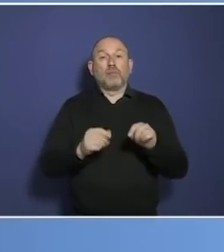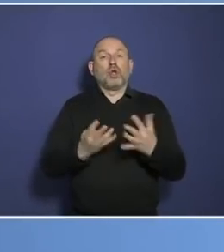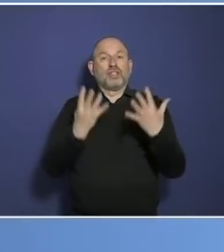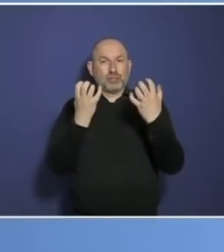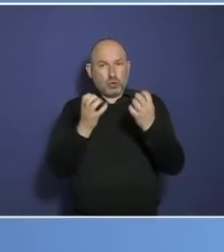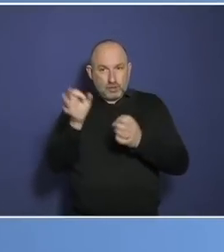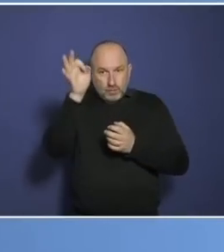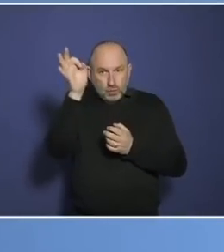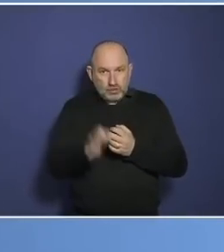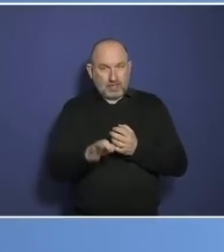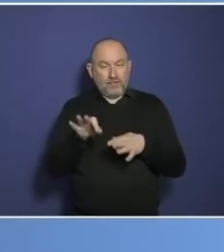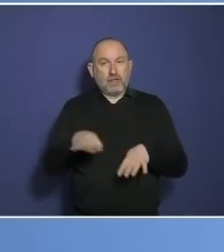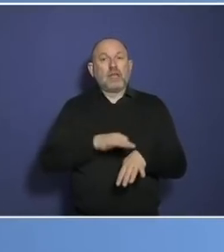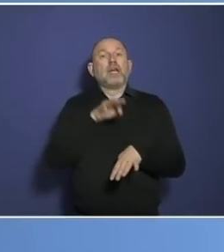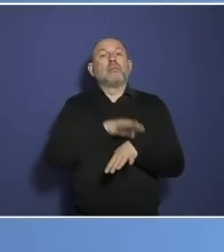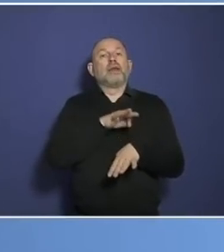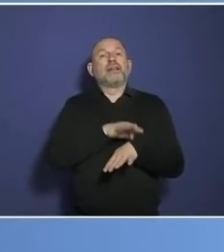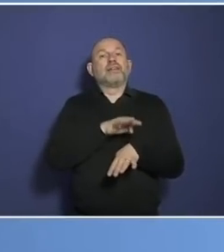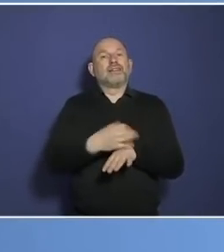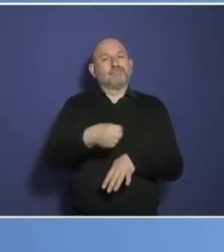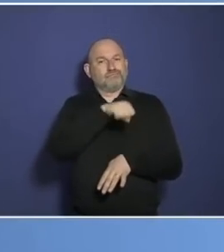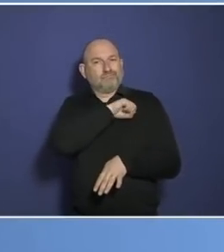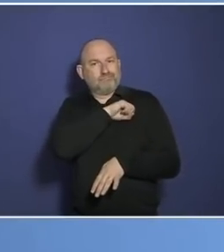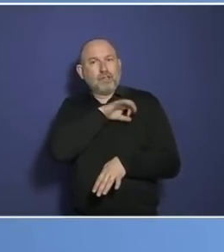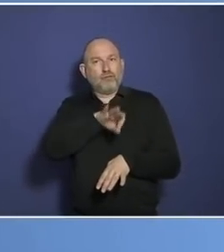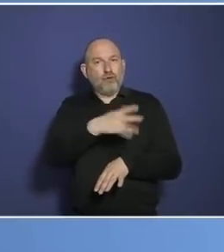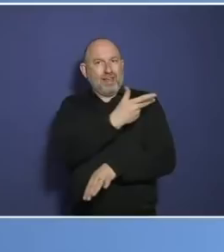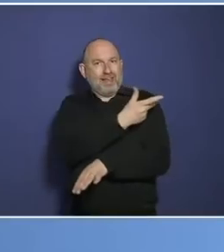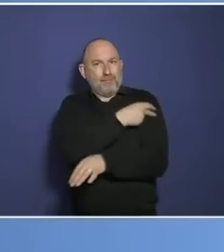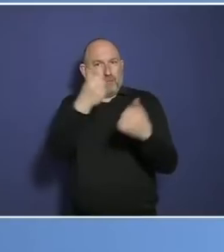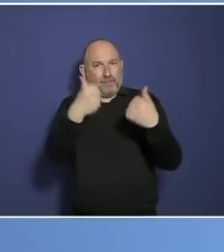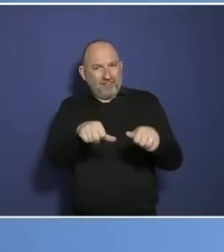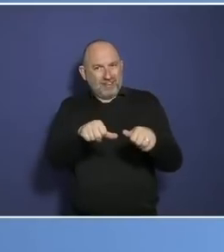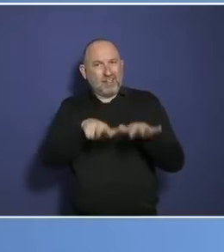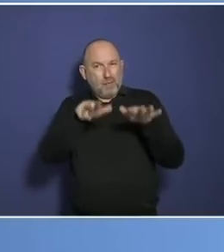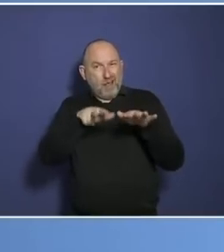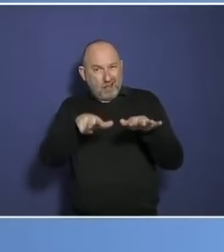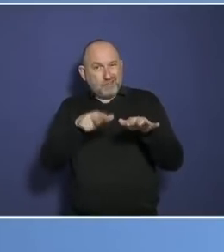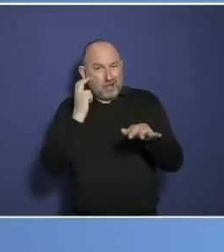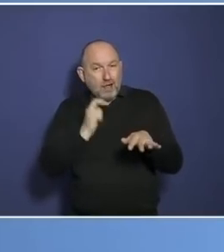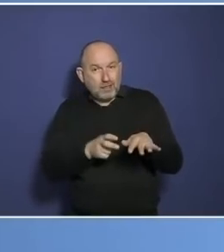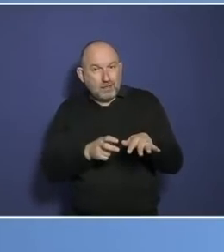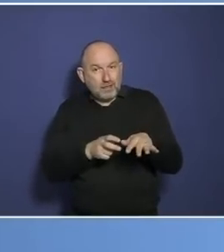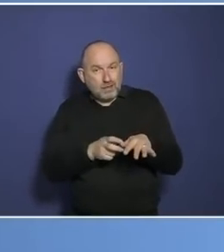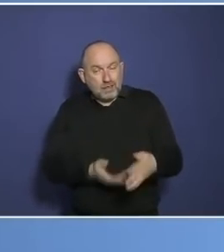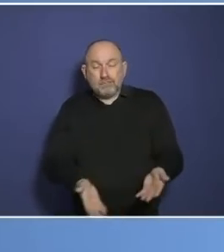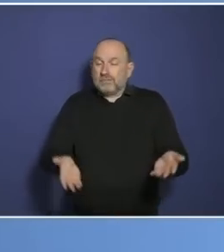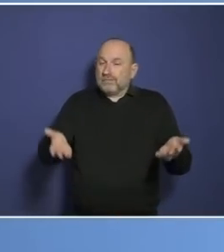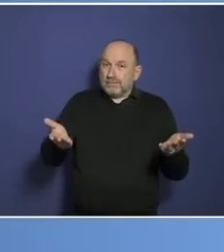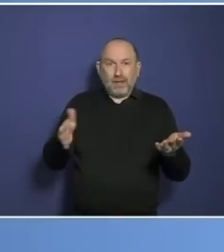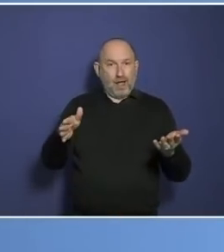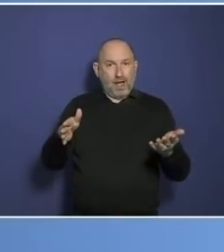des medizinischen Nutzens, den man mit einer Impfpflicht ab 18 erreicht hätte, hätte man auch mit einer